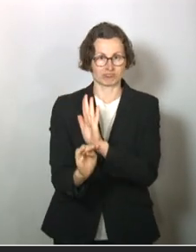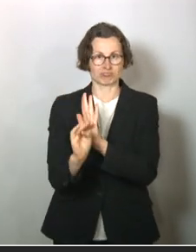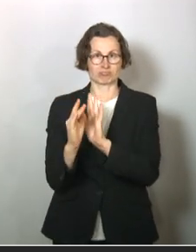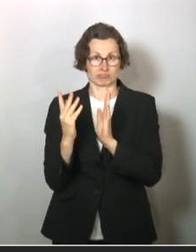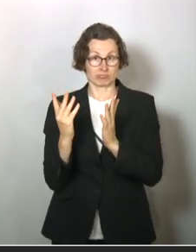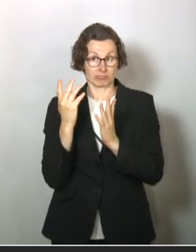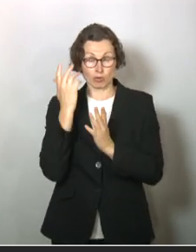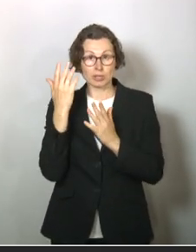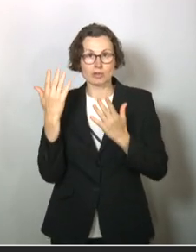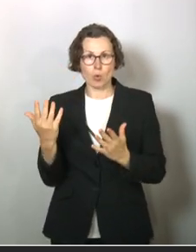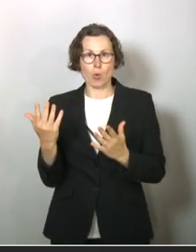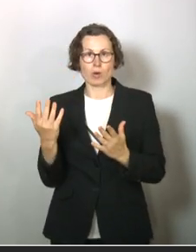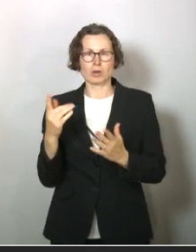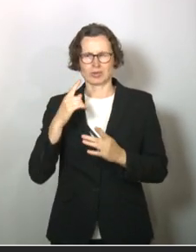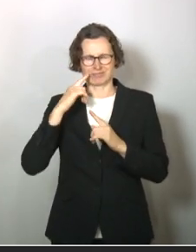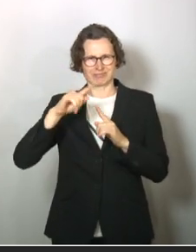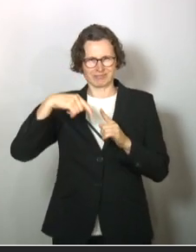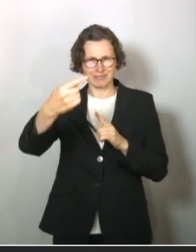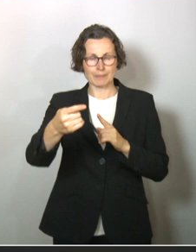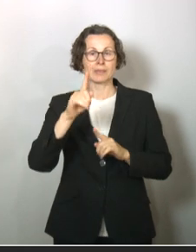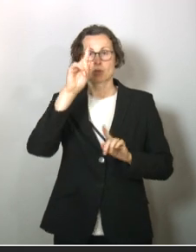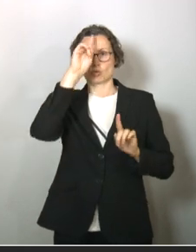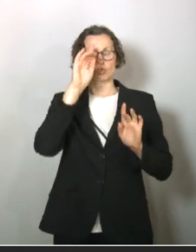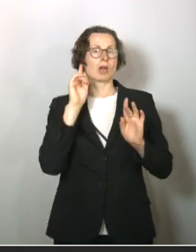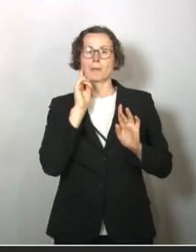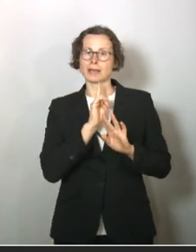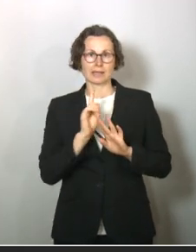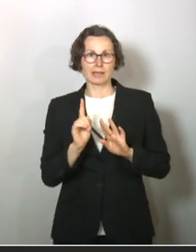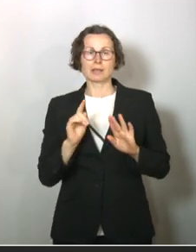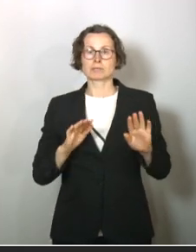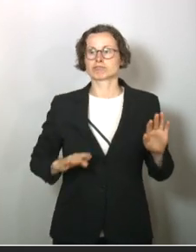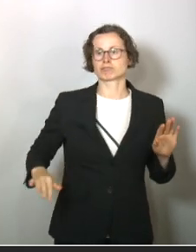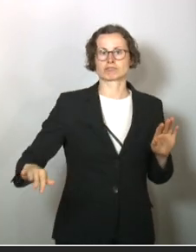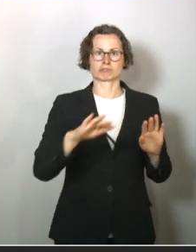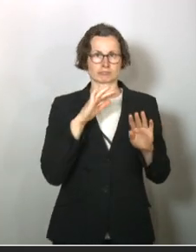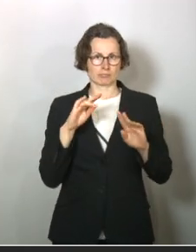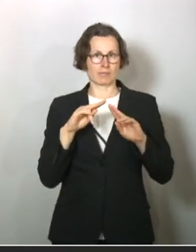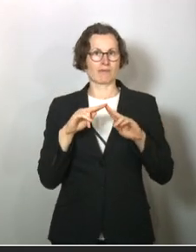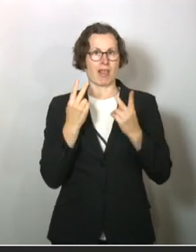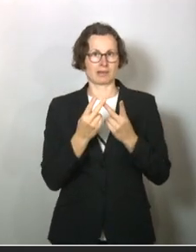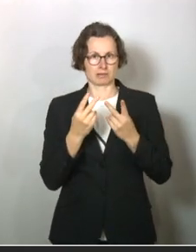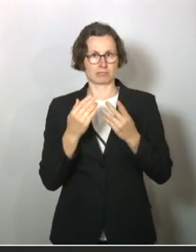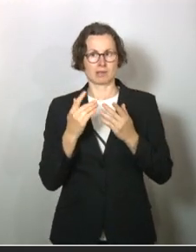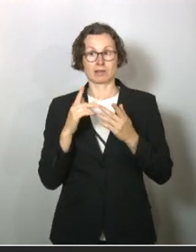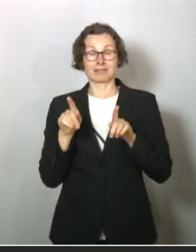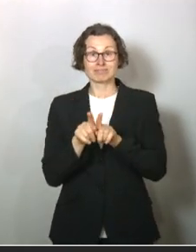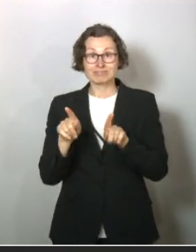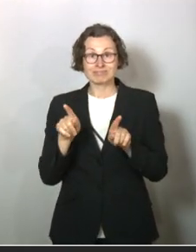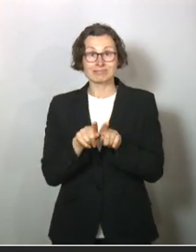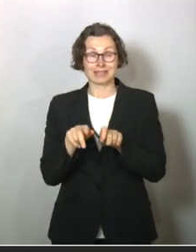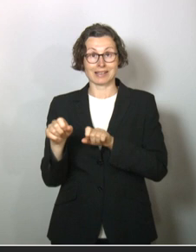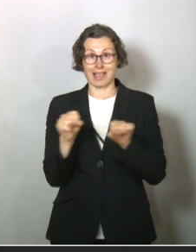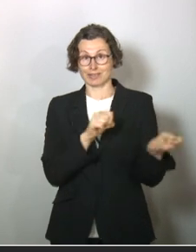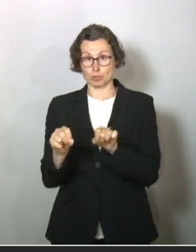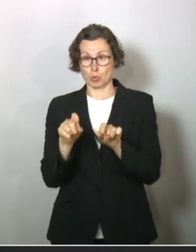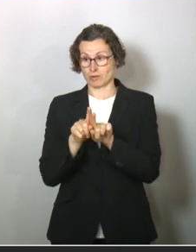Und wir reagieren, ich sage jetzt wir nicht als Deutsche, sondern wir auf dieser Welt reagieren in vergleichbarer Weise,